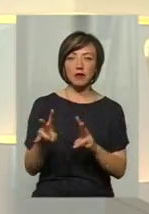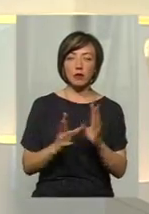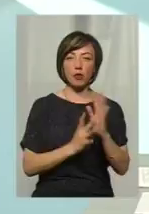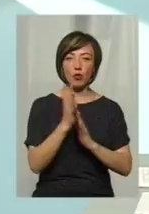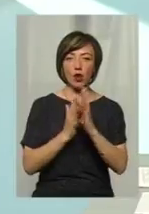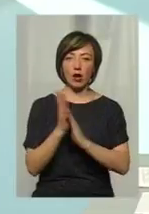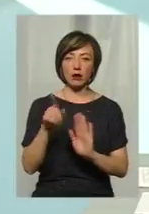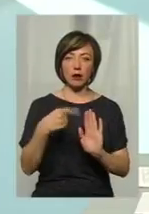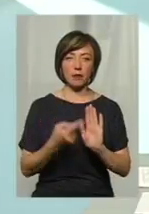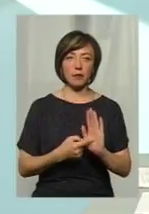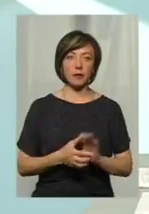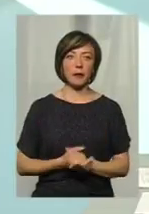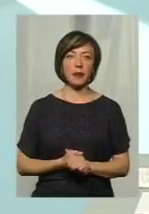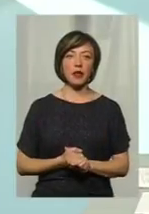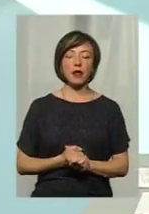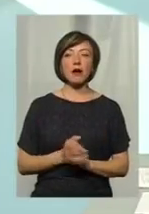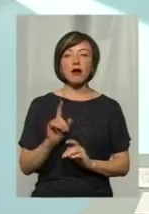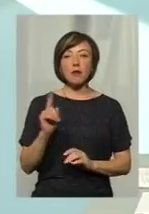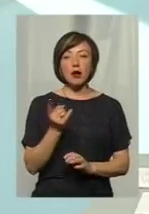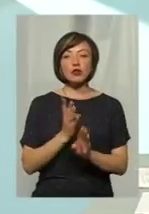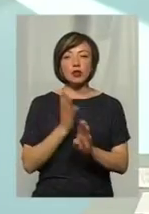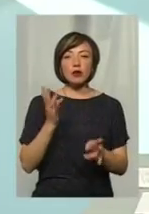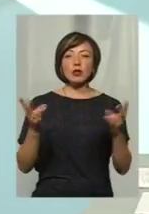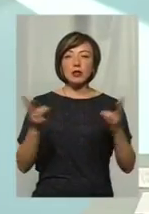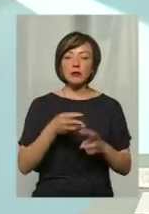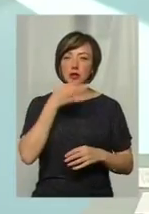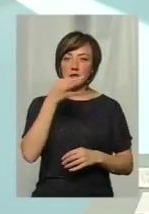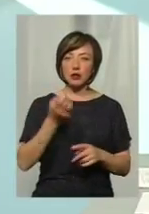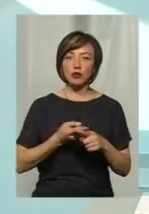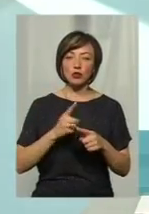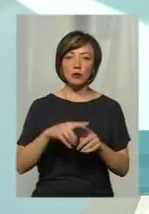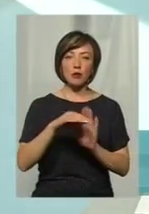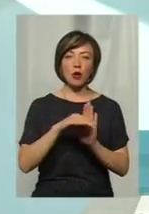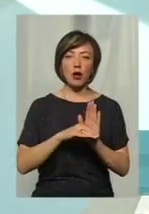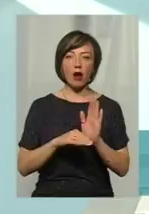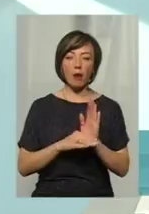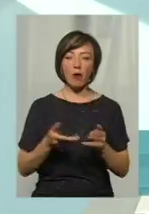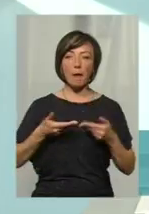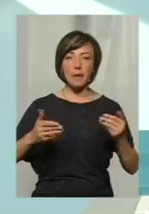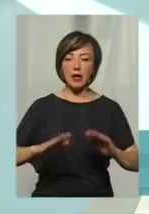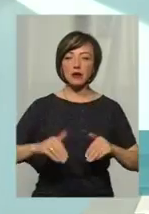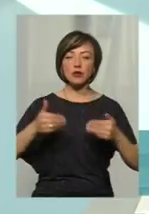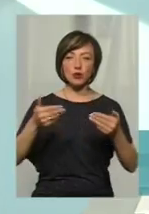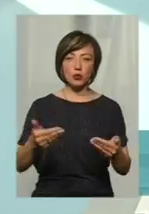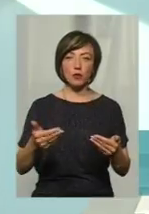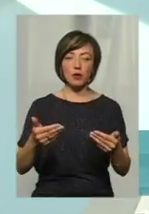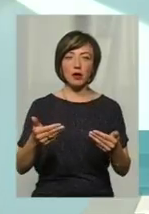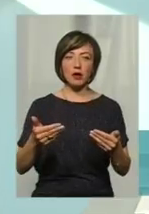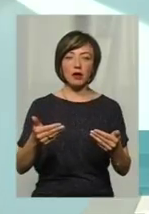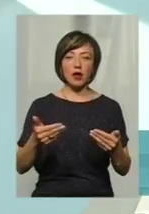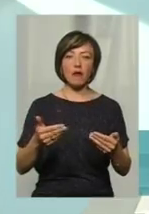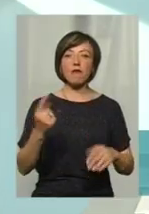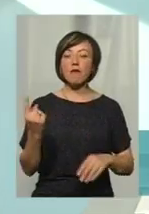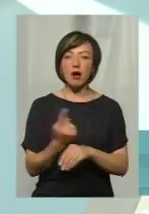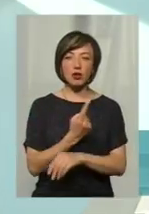Ну, в першу чергу потрібно сказати, щоб цю програму ініціюємо вперше. До цього часу у нас такої